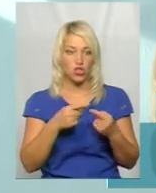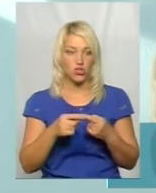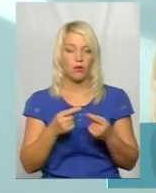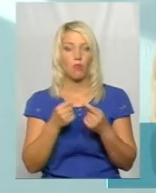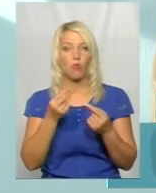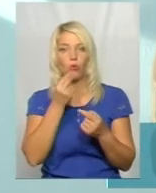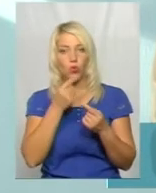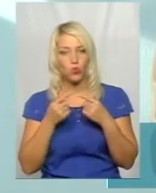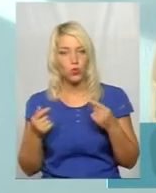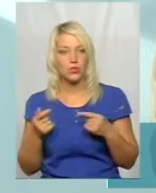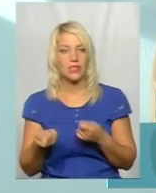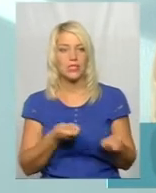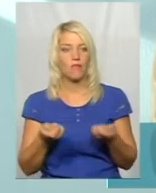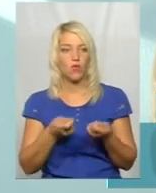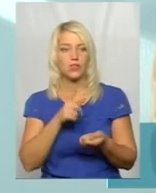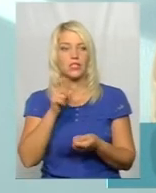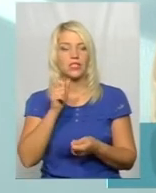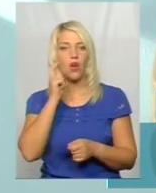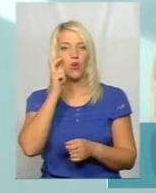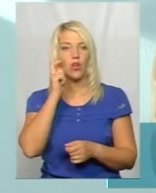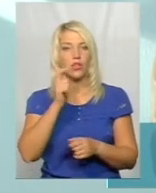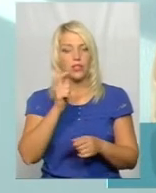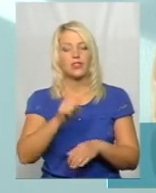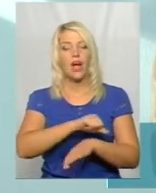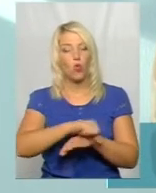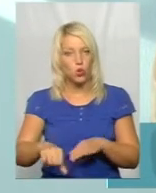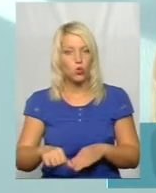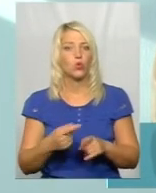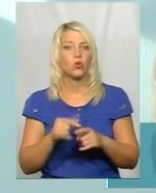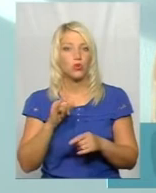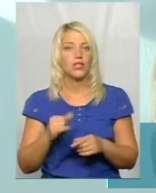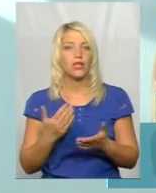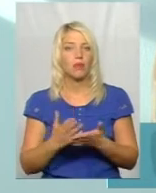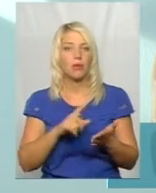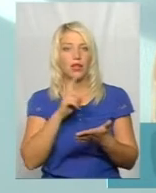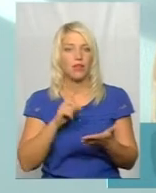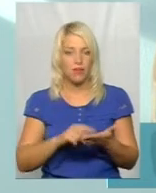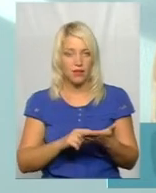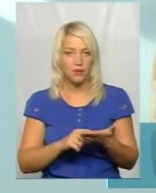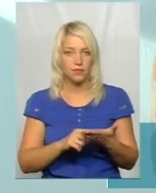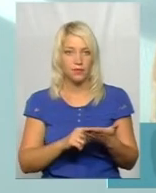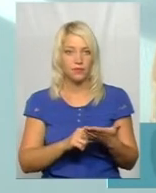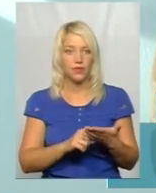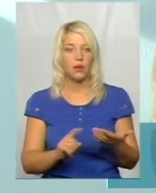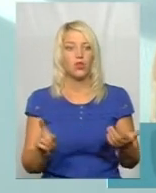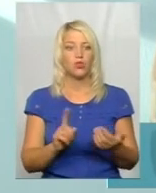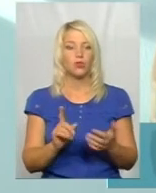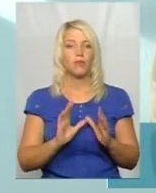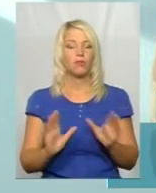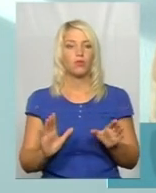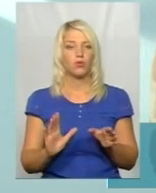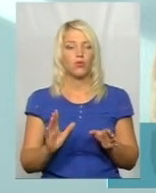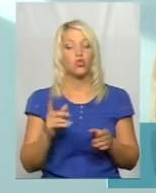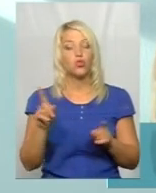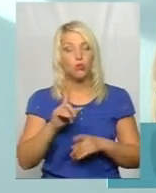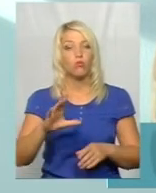заводиться за кордону. Тому держава ставить питання, щоб було власне